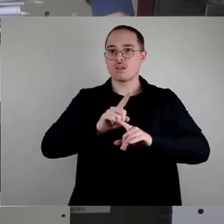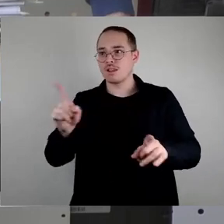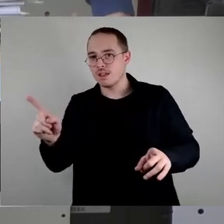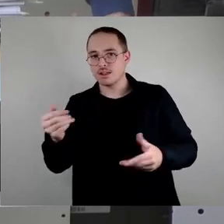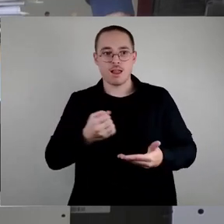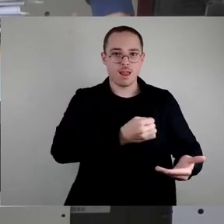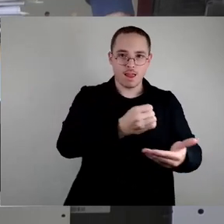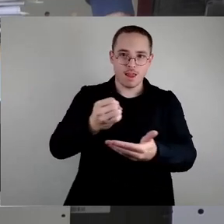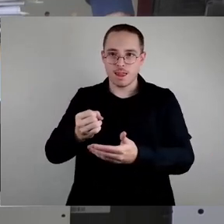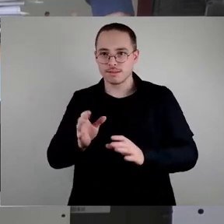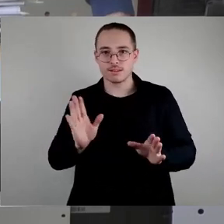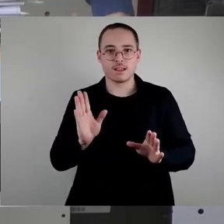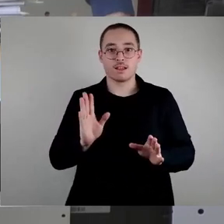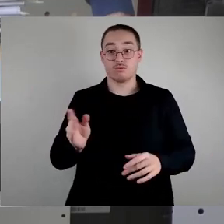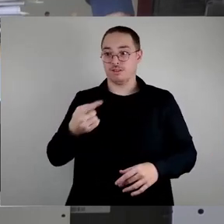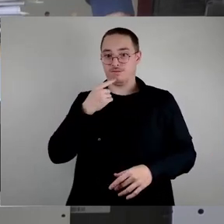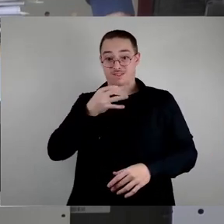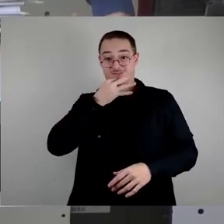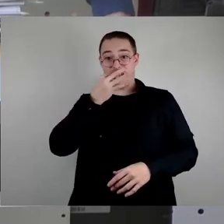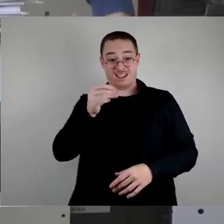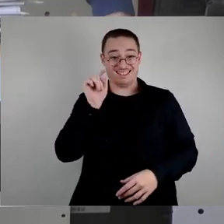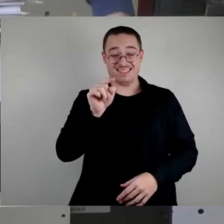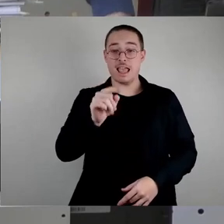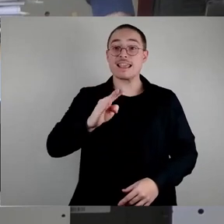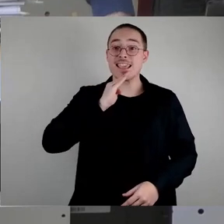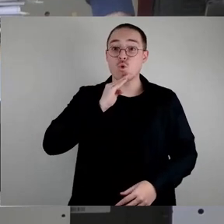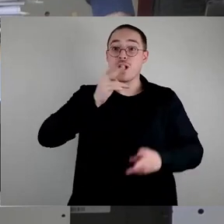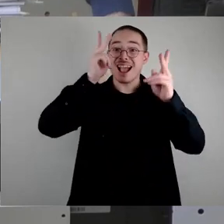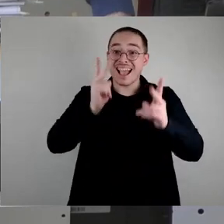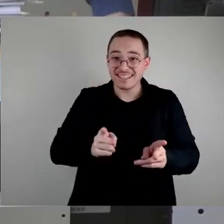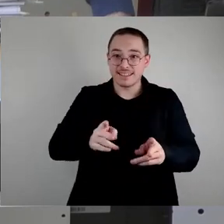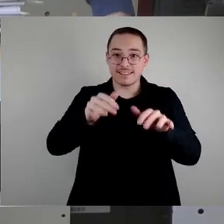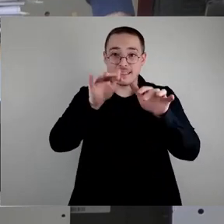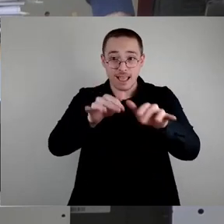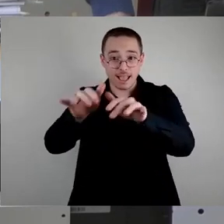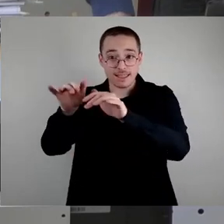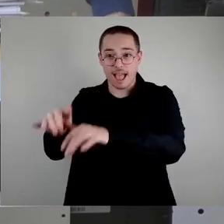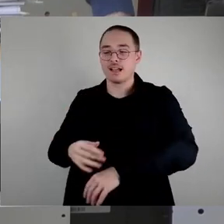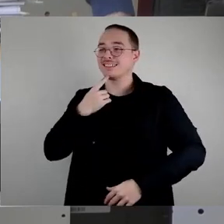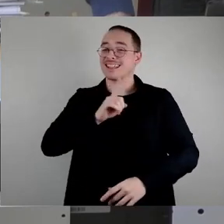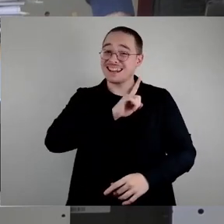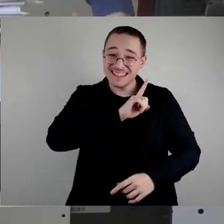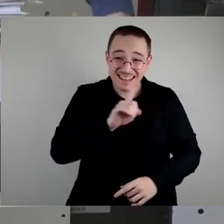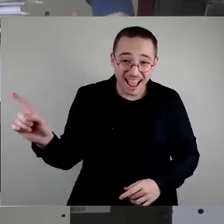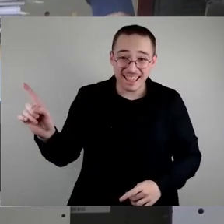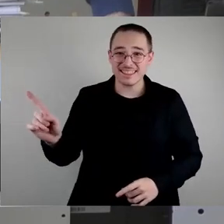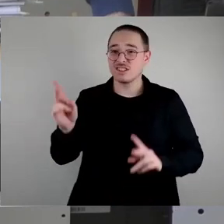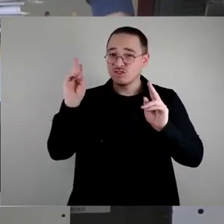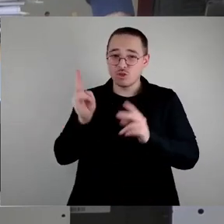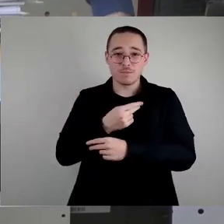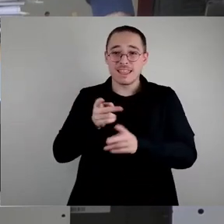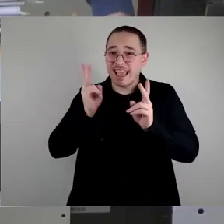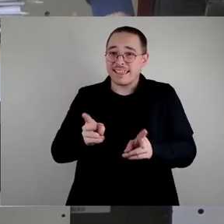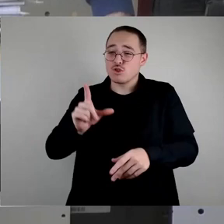Und da sage ich, nein, sie haben nicht genug Rechte. Wir haben nämlich immer noch den Skandal, dass die Ortschaften wesentlich mehr Rechte haben als die